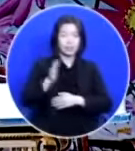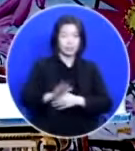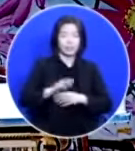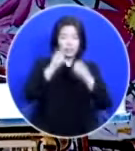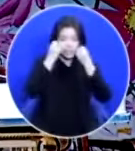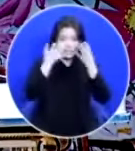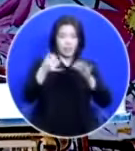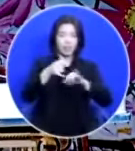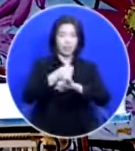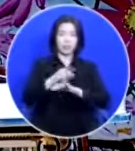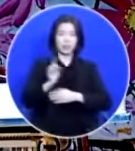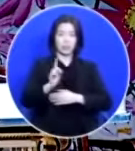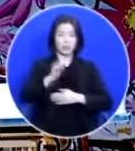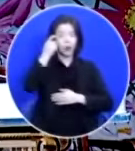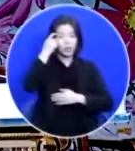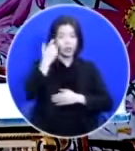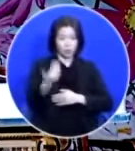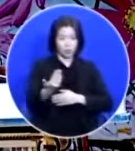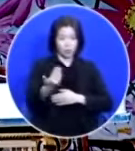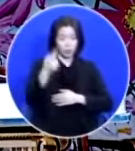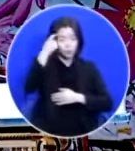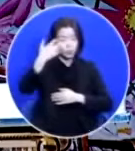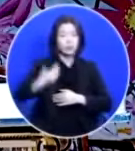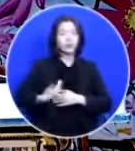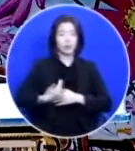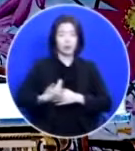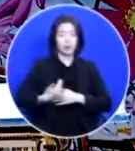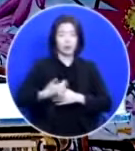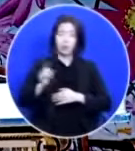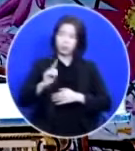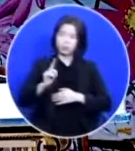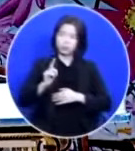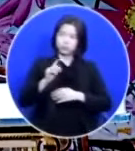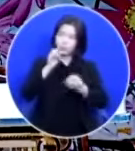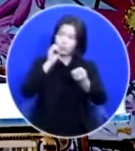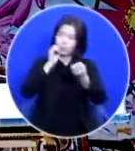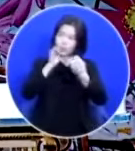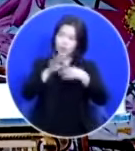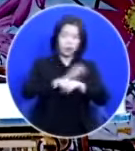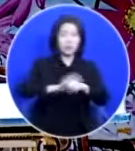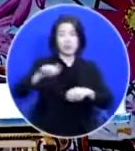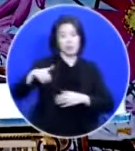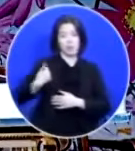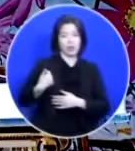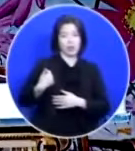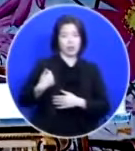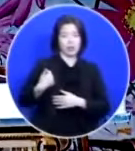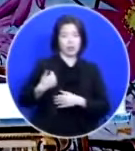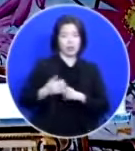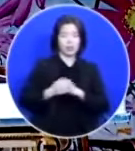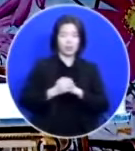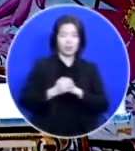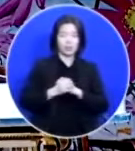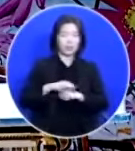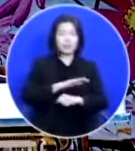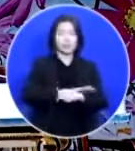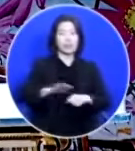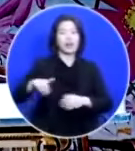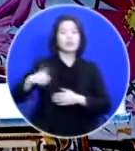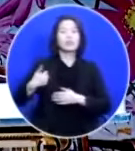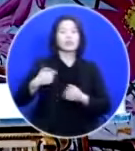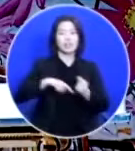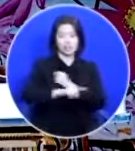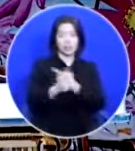언약이 무엇이냐고 물으면 딱히 대답을 잘 하시지 못하십니다 잘 모르신다는